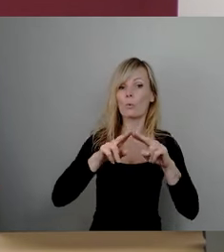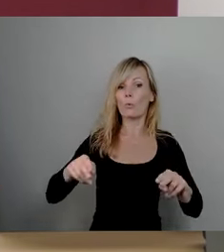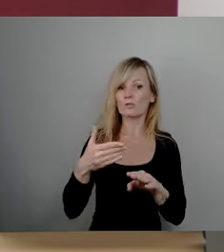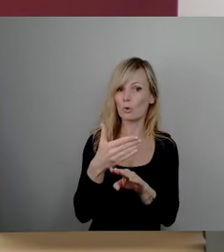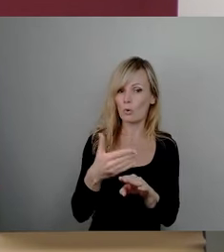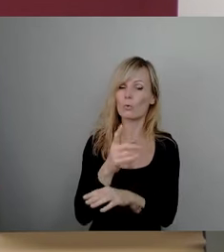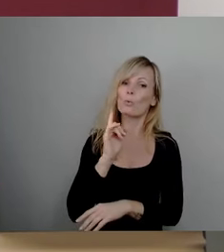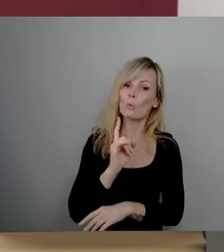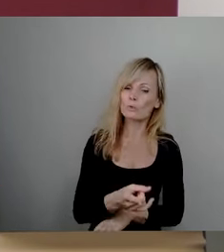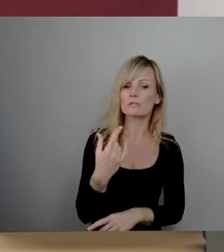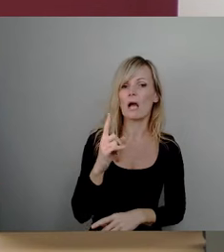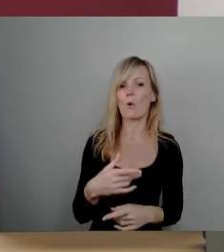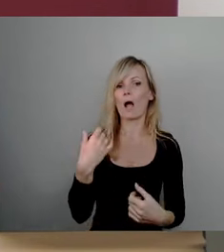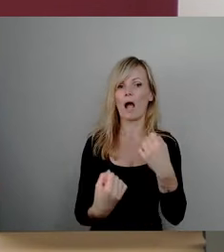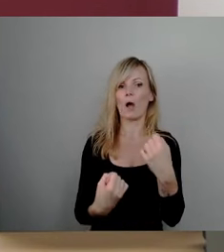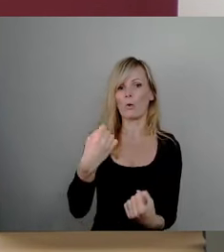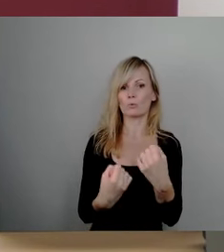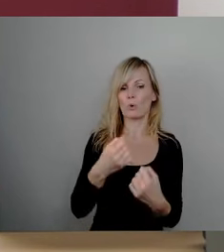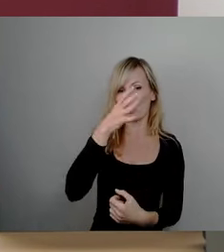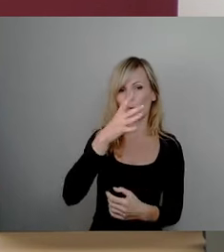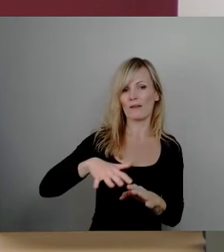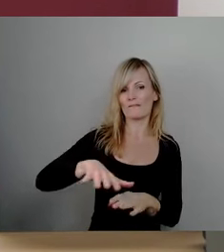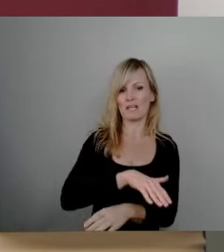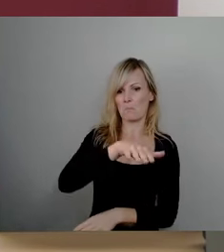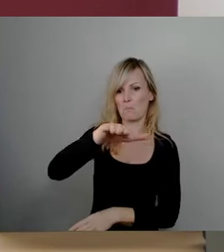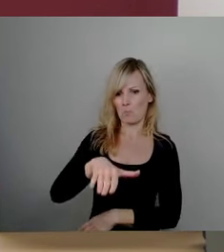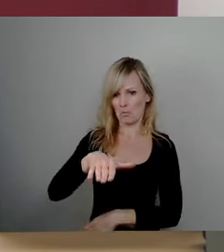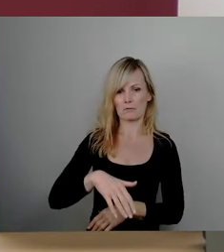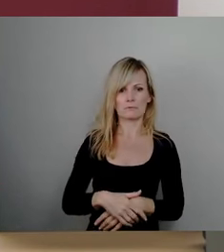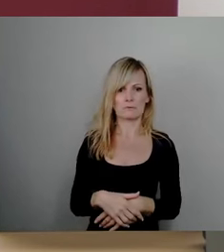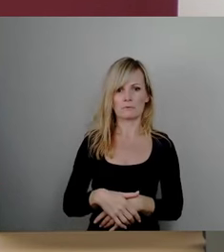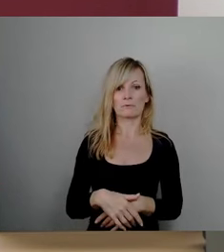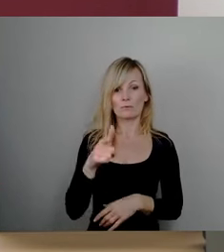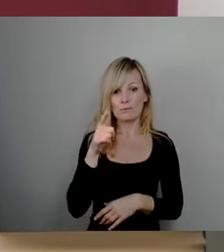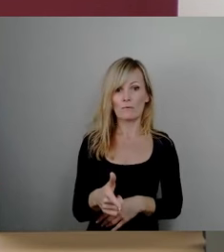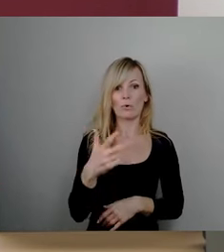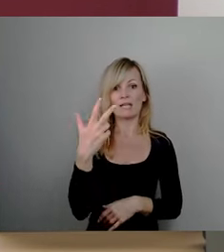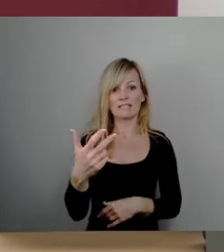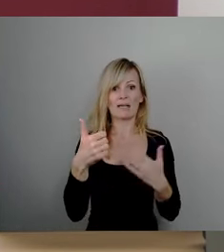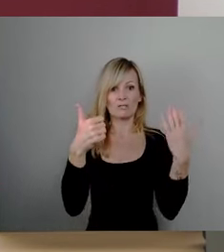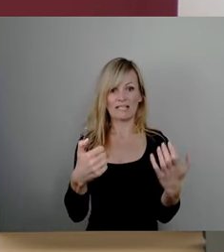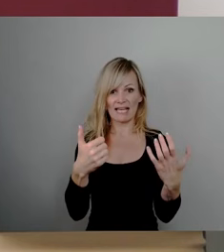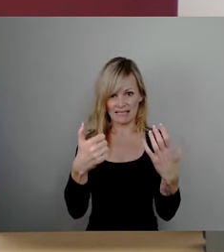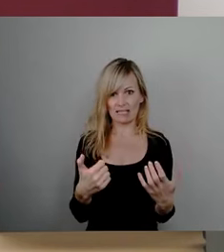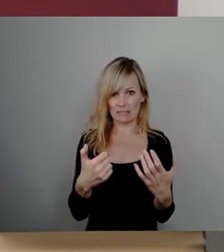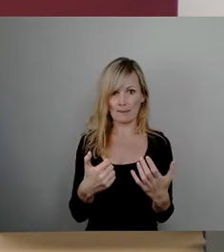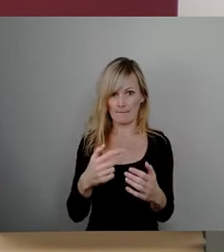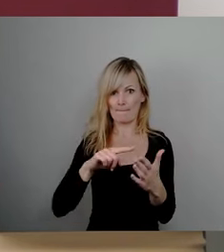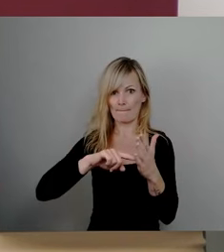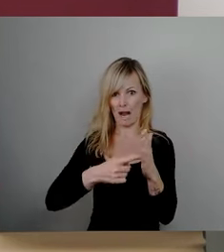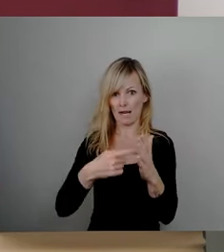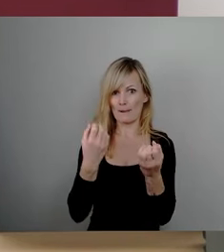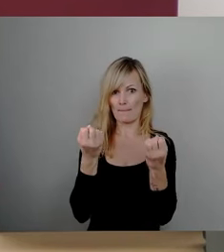Abstellen von Kraftfahrzeugen auf Grünanlagen mit 263 Tatbeständen, der ja auch wichtig ist, weil die Anlagen dadurch